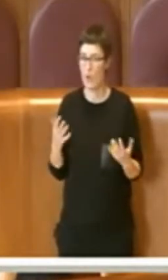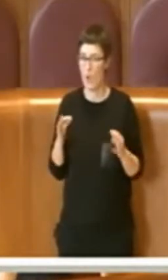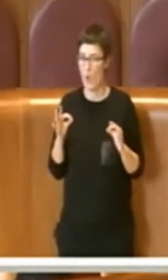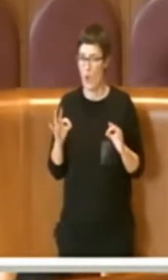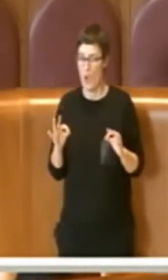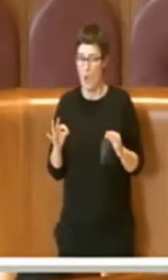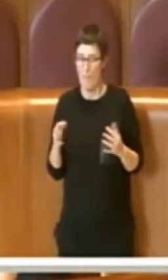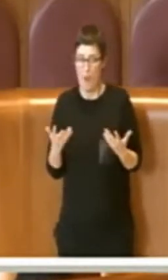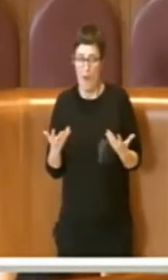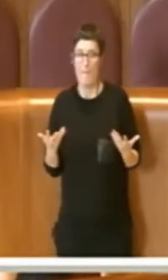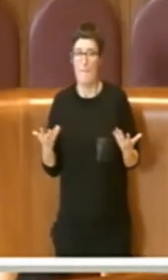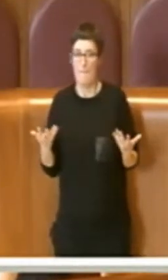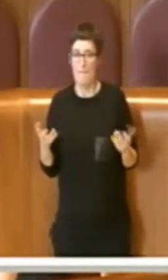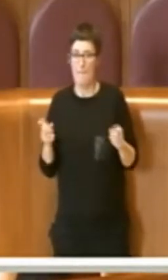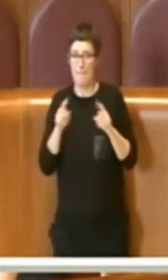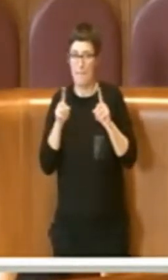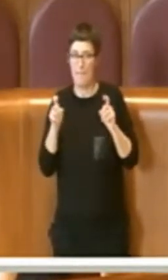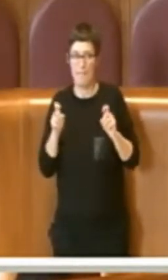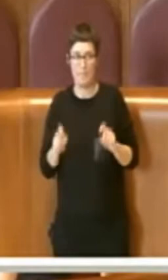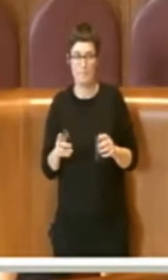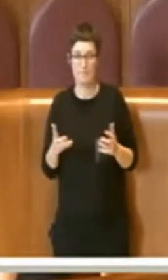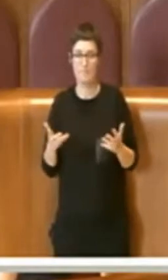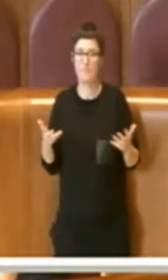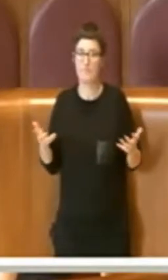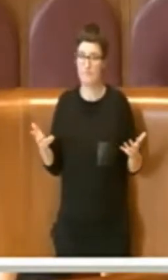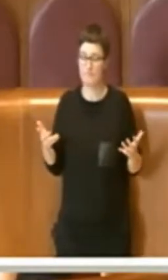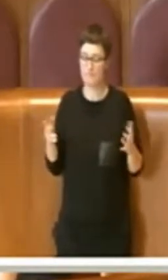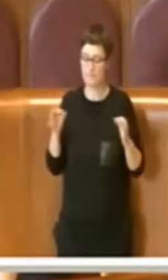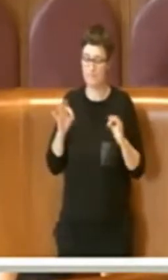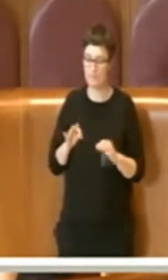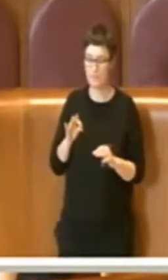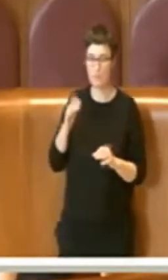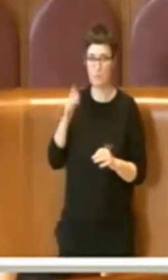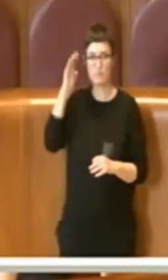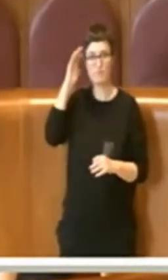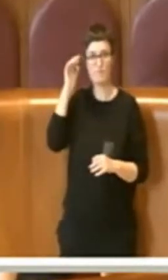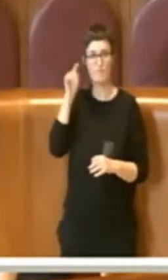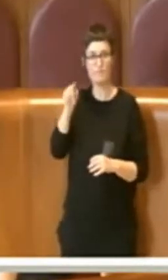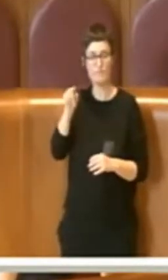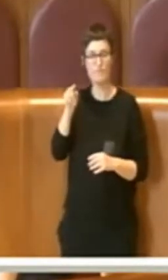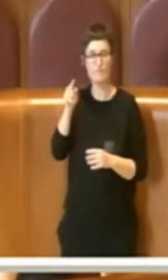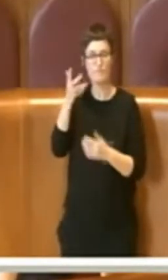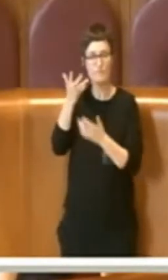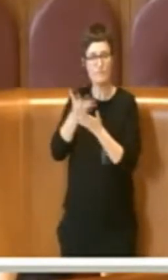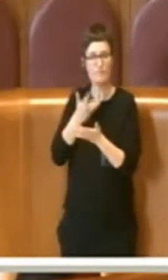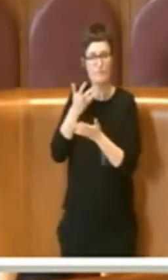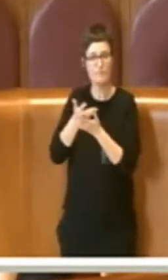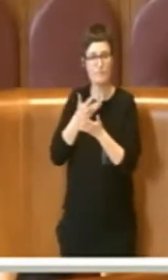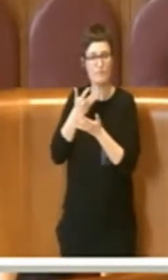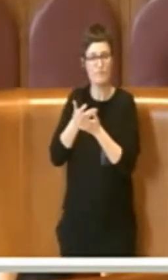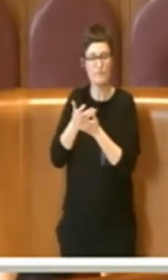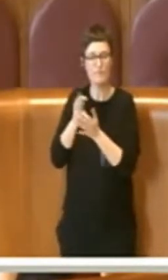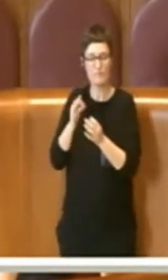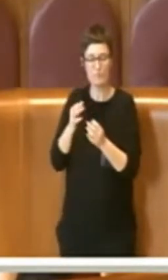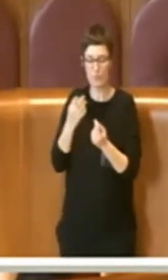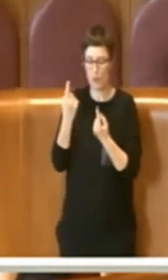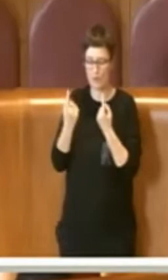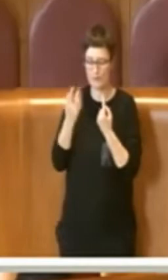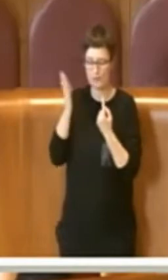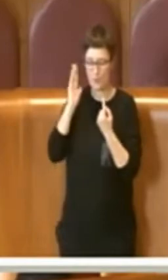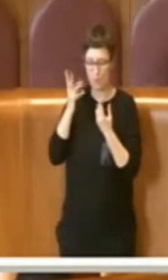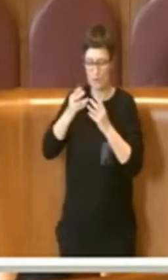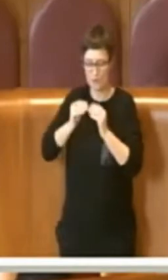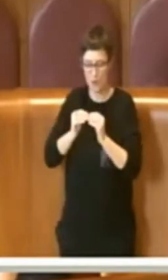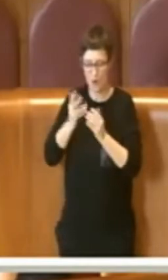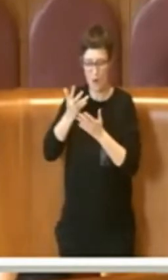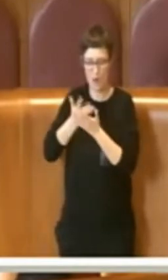perplessa di fronte alla ricostruzione dell'evento che ho sentito ora, laddove